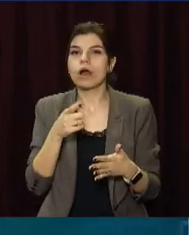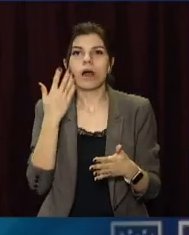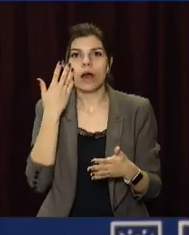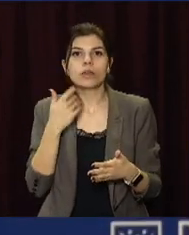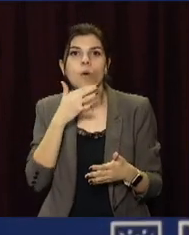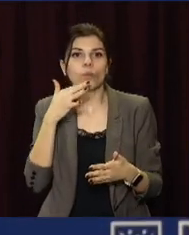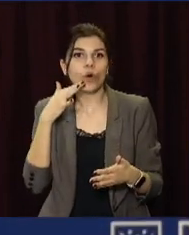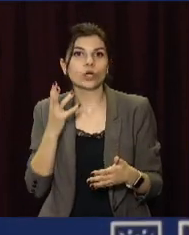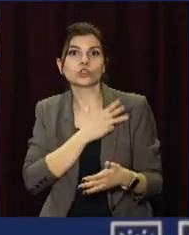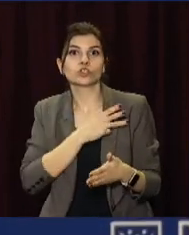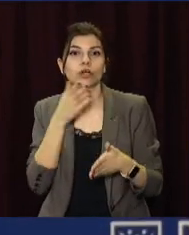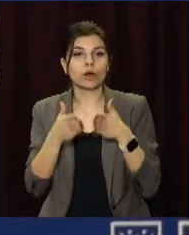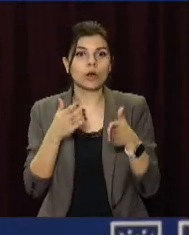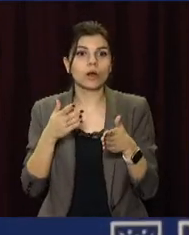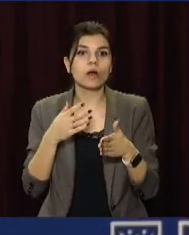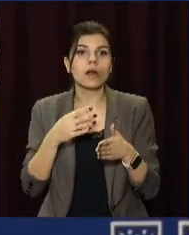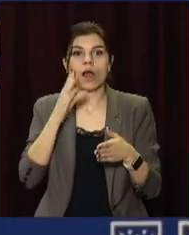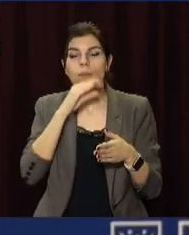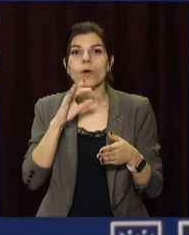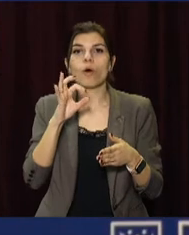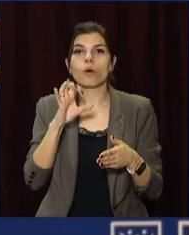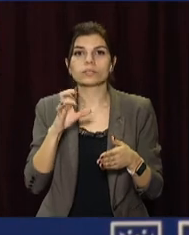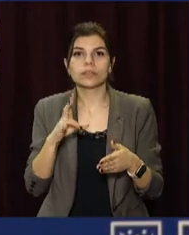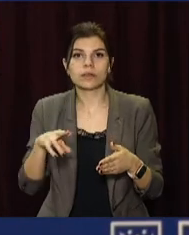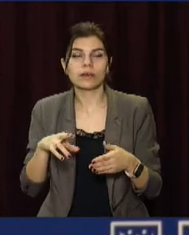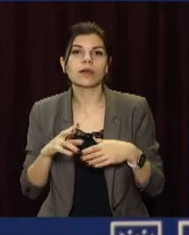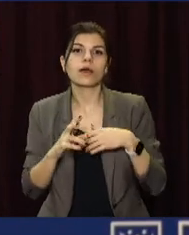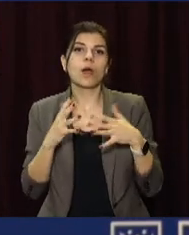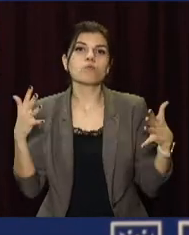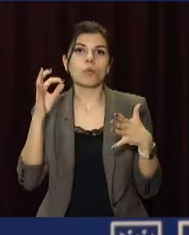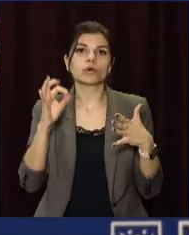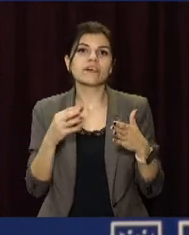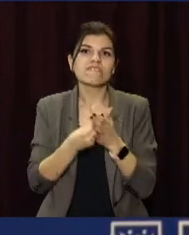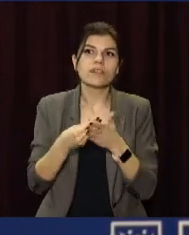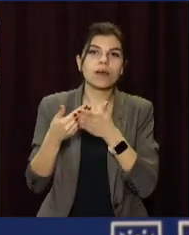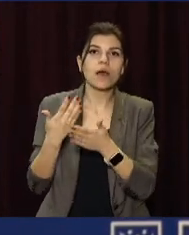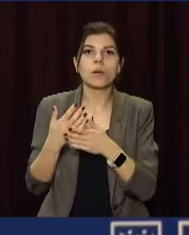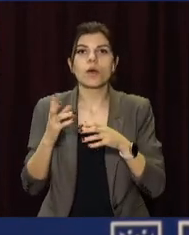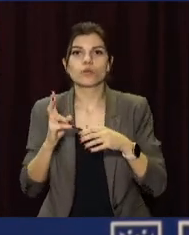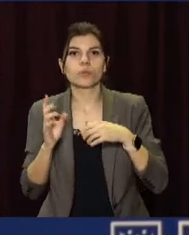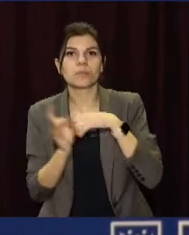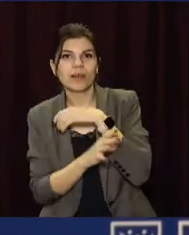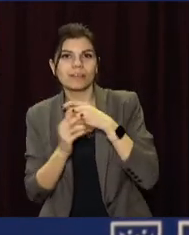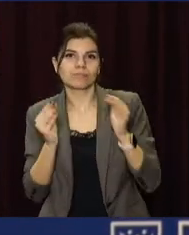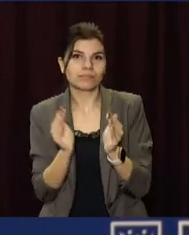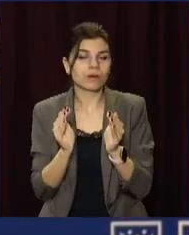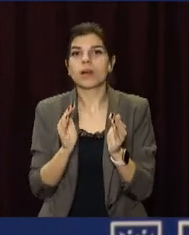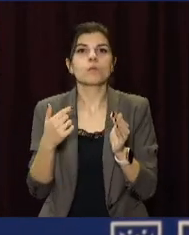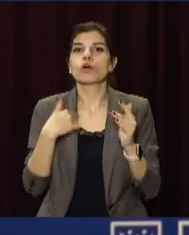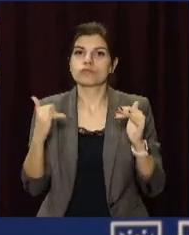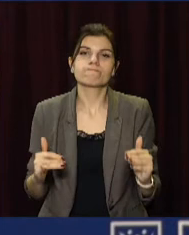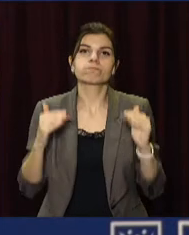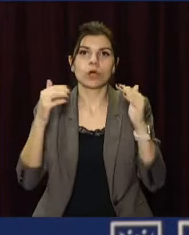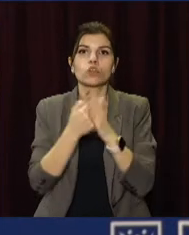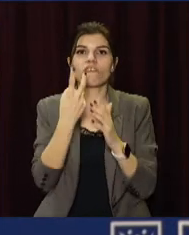ОСББ могли обійти більш бедне ОСББ, предоставив більший процент софінансування. Тепер ми цю планку уравняли